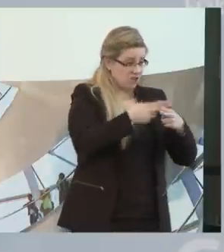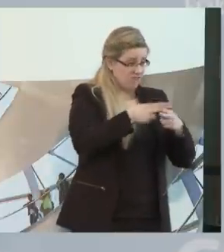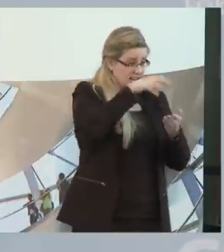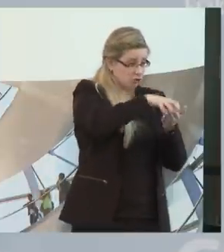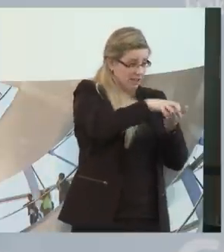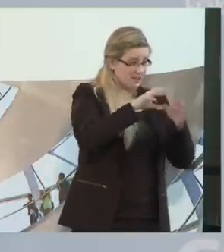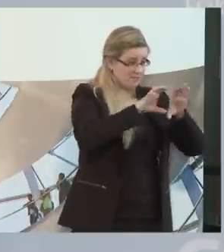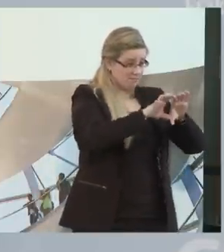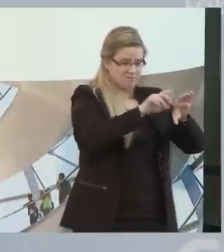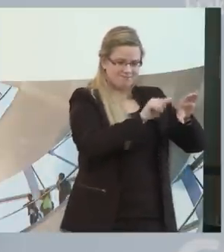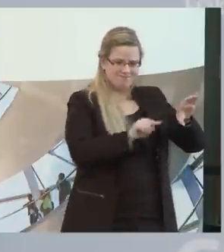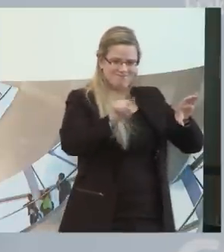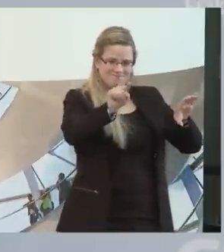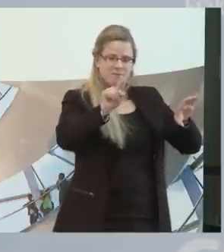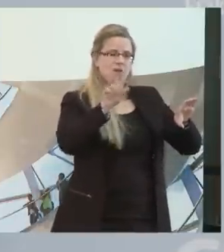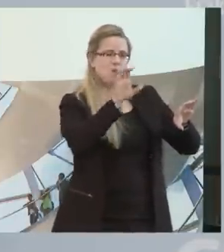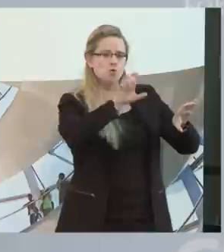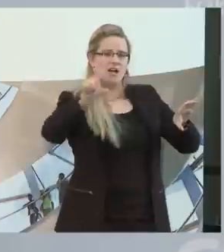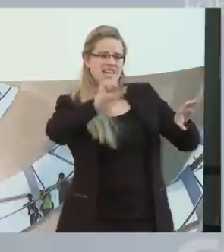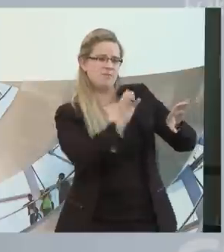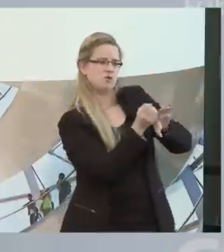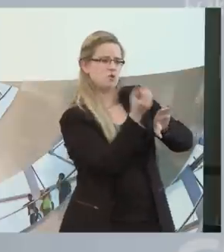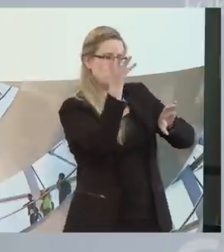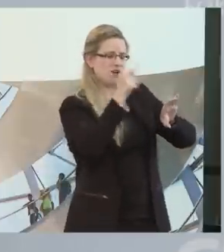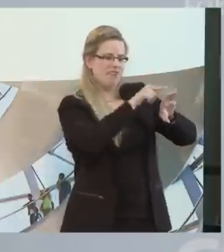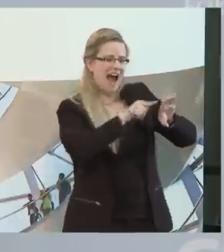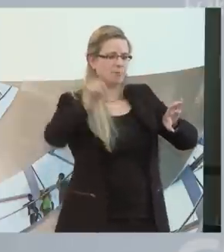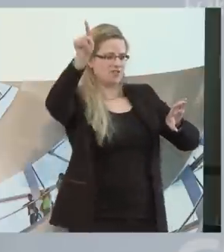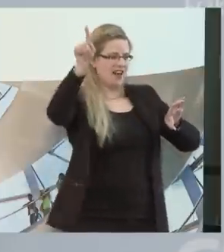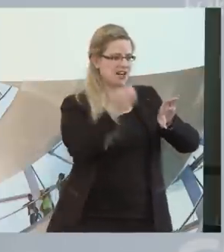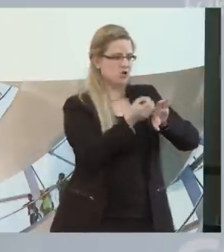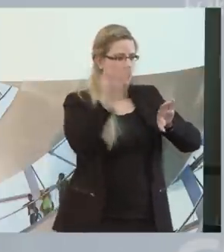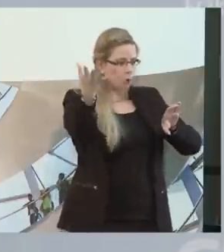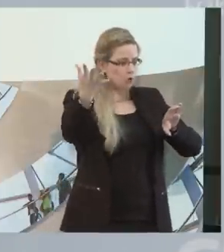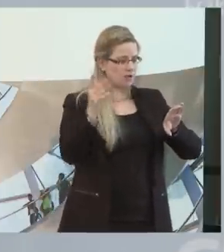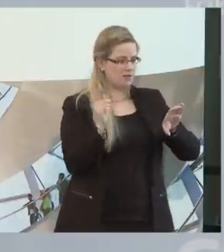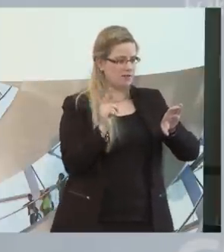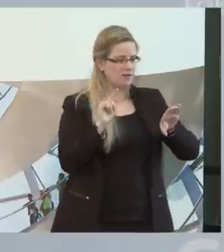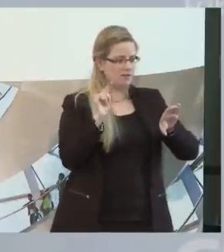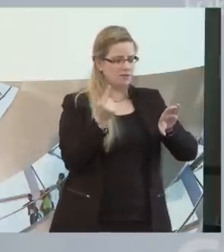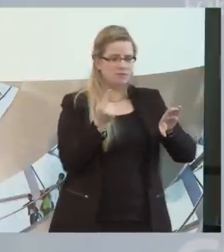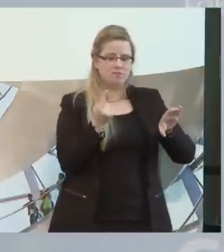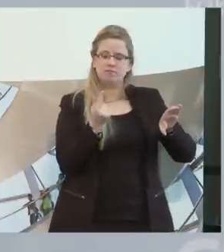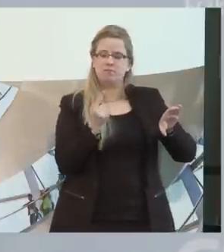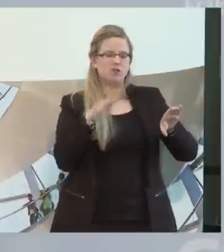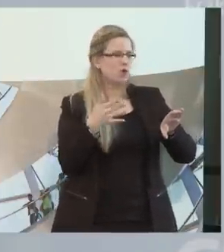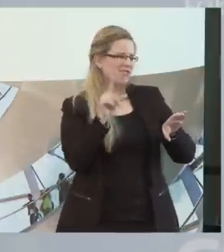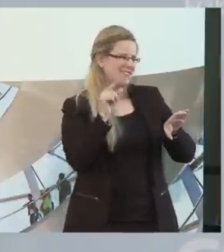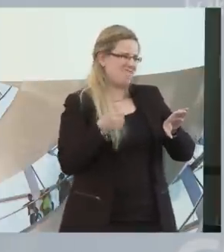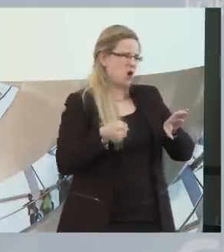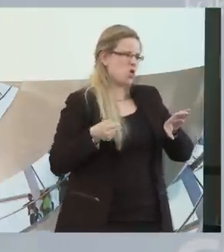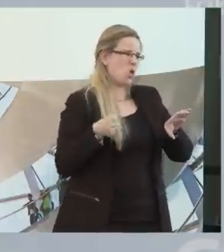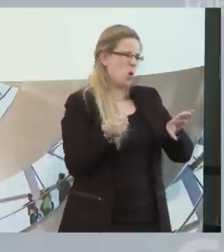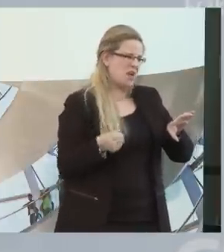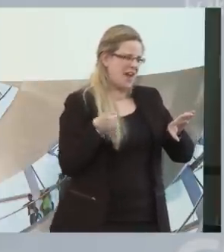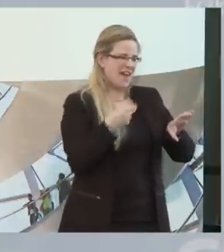zu verlieren. Wir haben es gemacht mit ausgelagerten Arbeitsplätzen, alles so, ja, ich sage mal, Krücken, um das eine mit dem